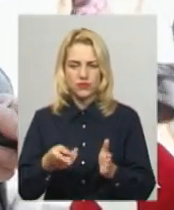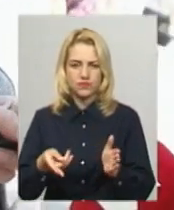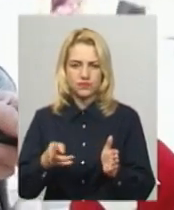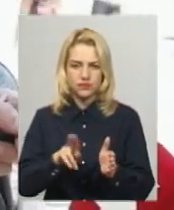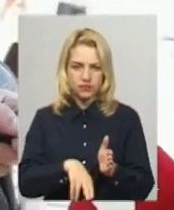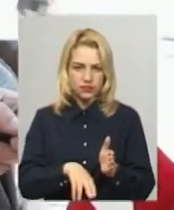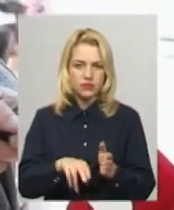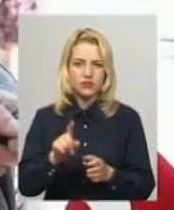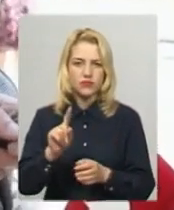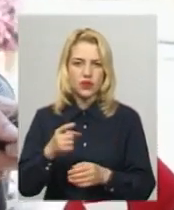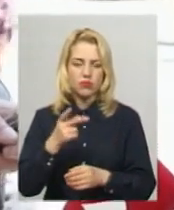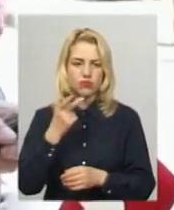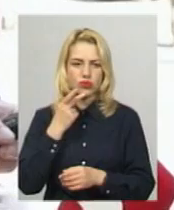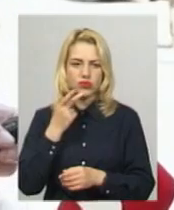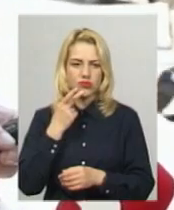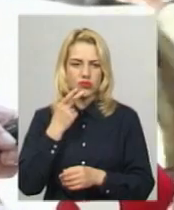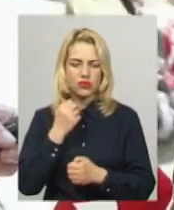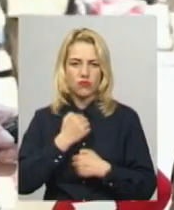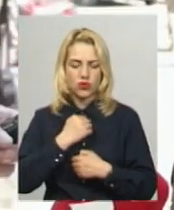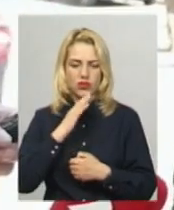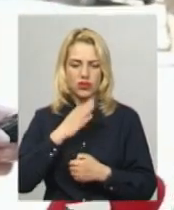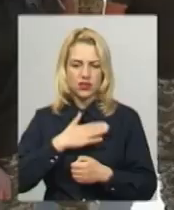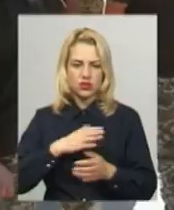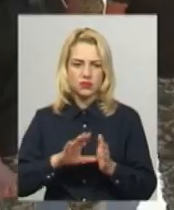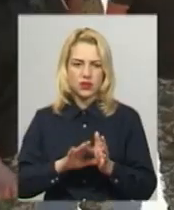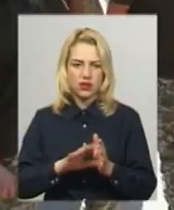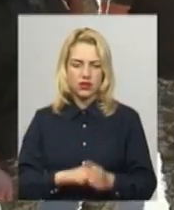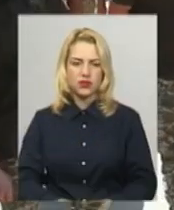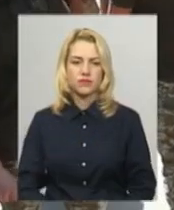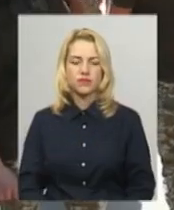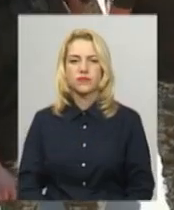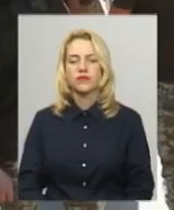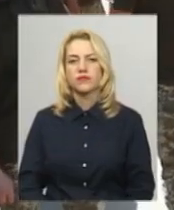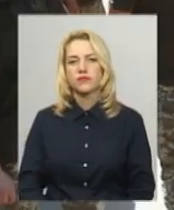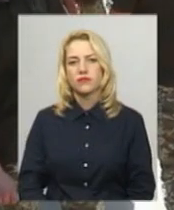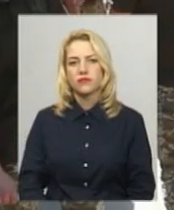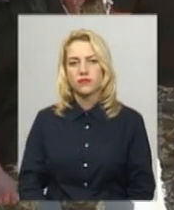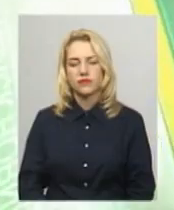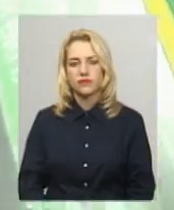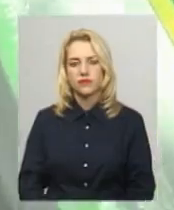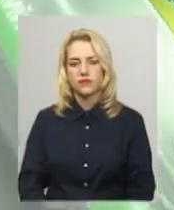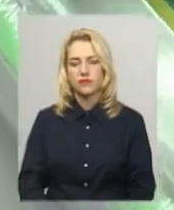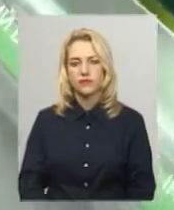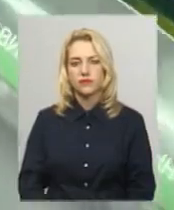дійсно постійними воїнами нашої бригади. Ірина Андріїв, Андрій Шевтикевич